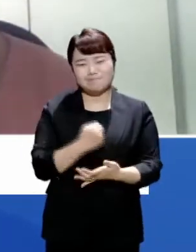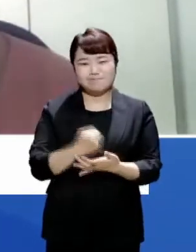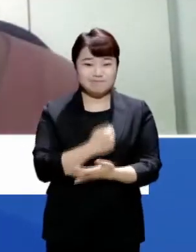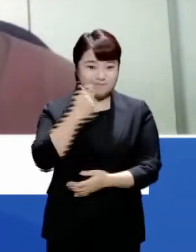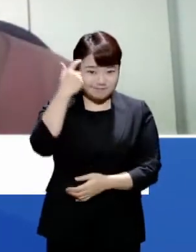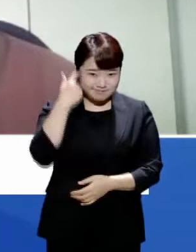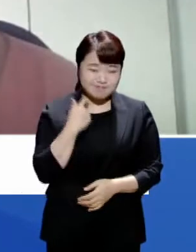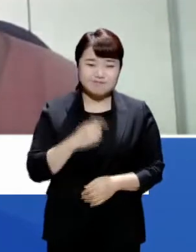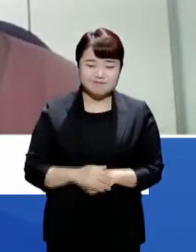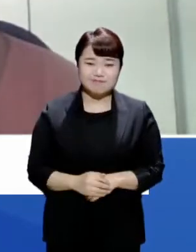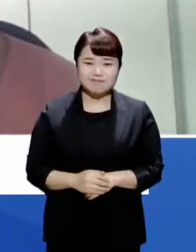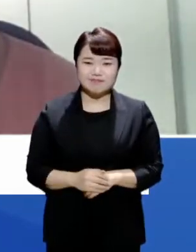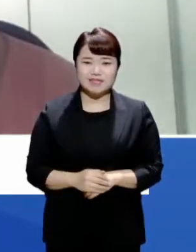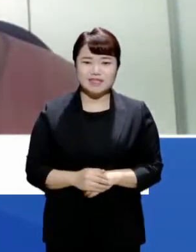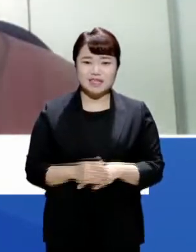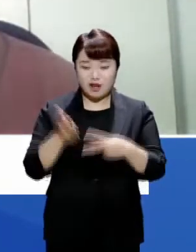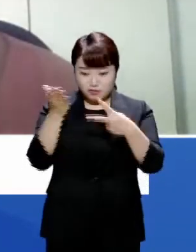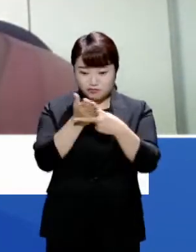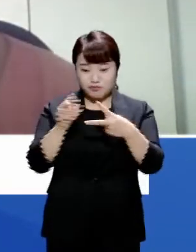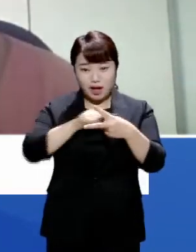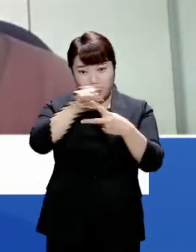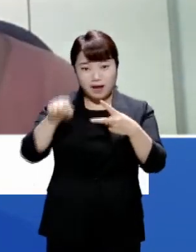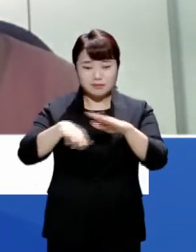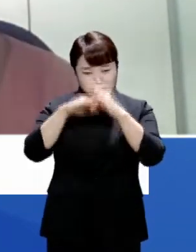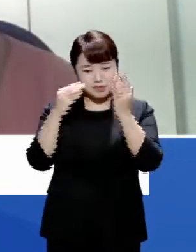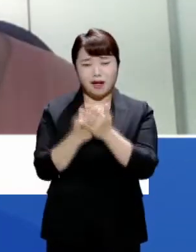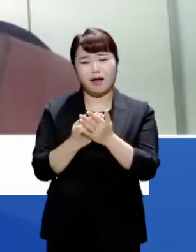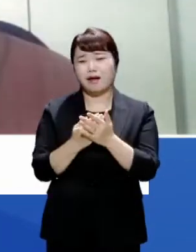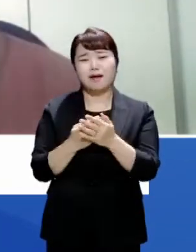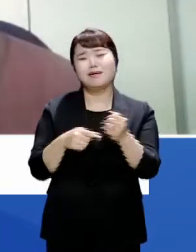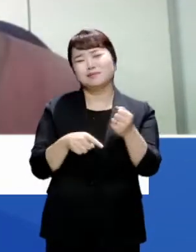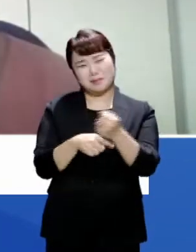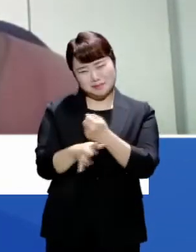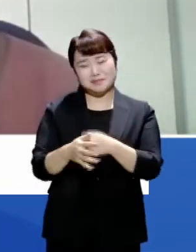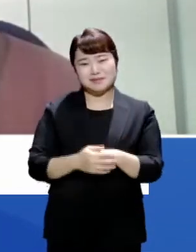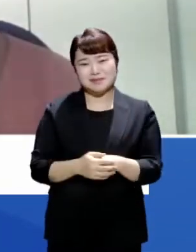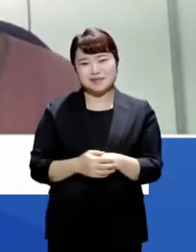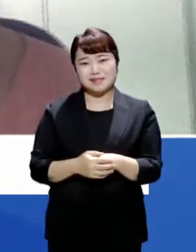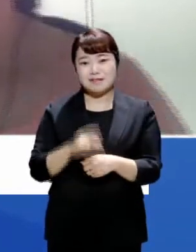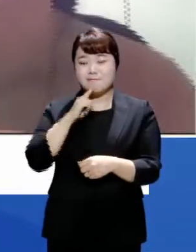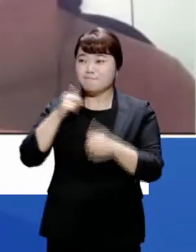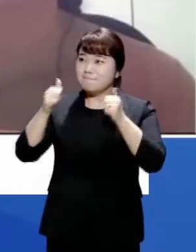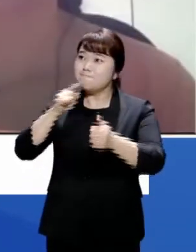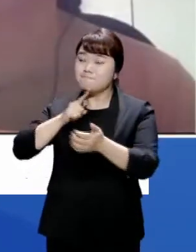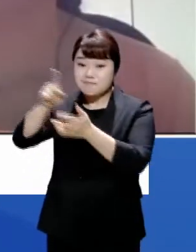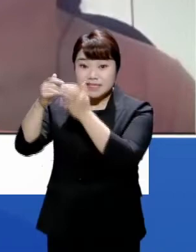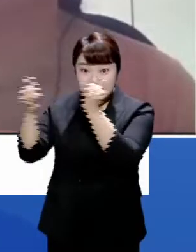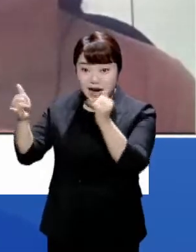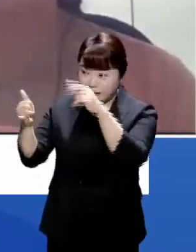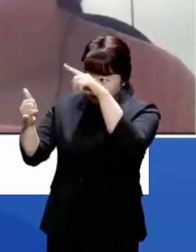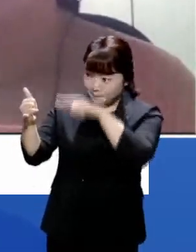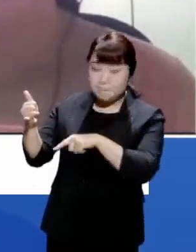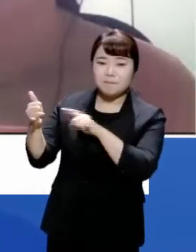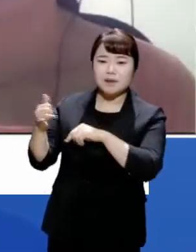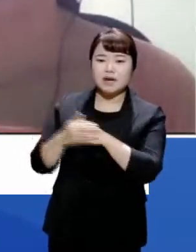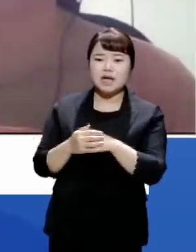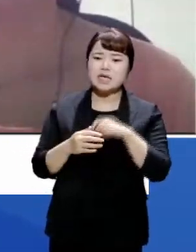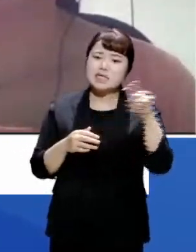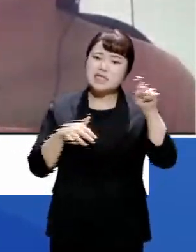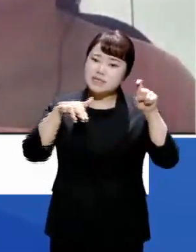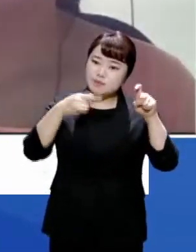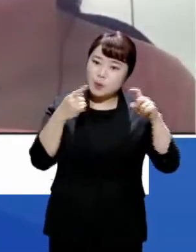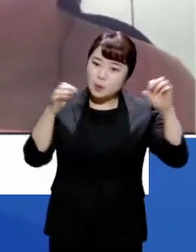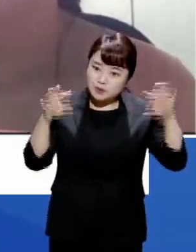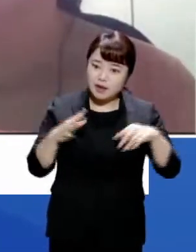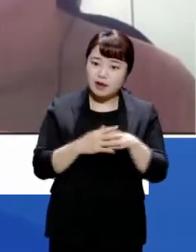마음이었습니다. 두 가지 다 사실 결과는 다르지 않거든요. 그 신청하신 분께서는 영화에 10초가량